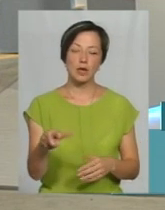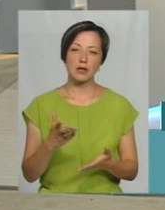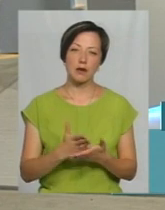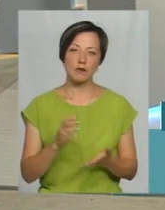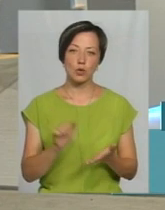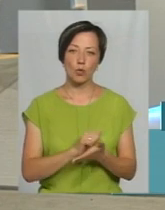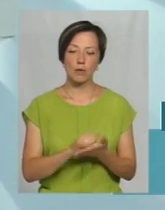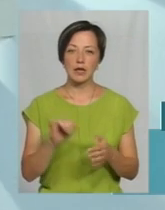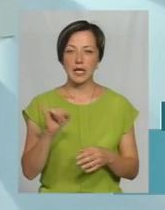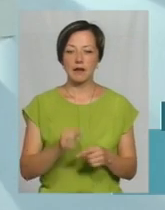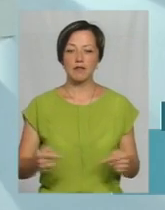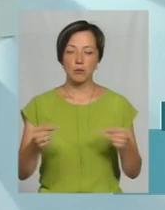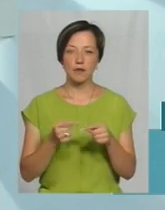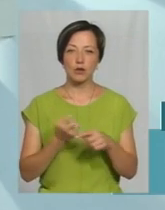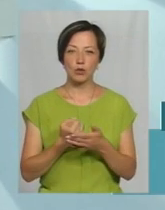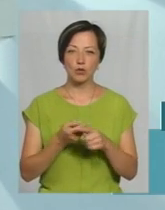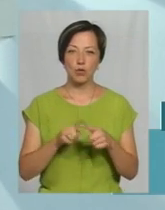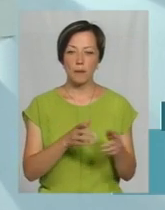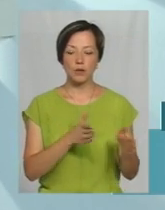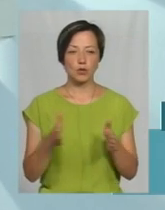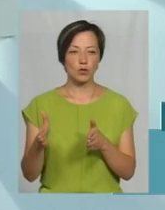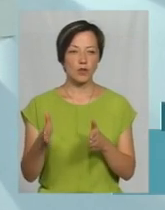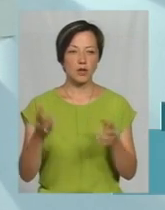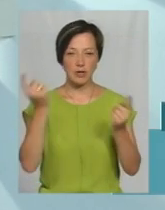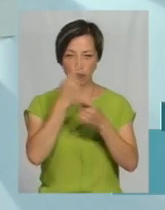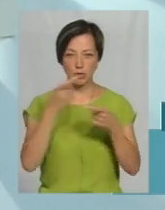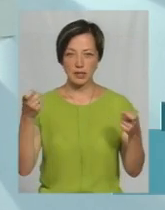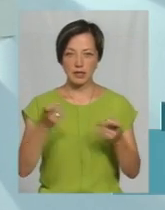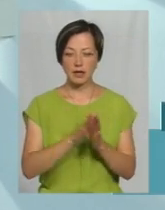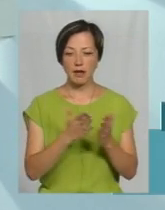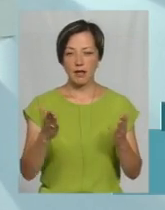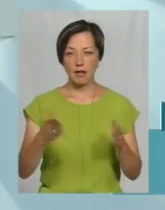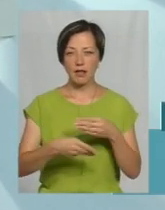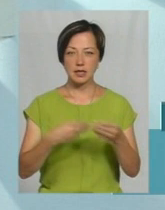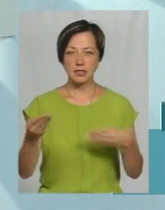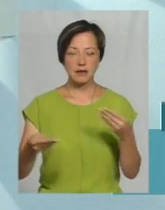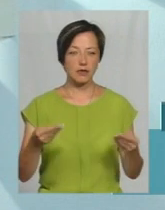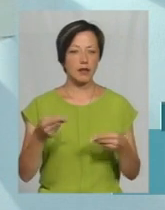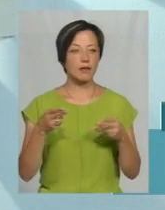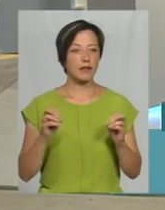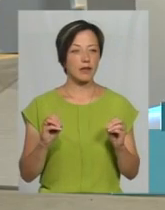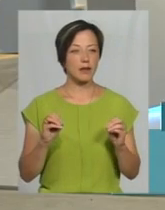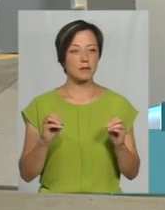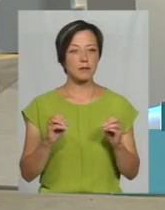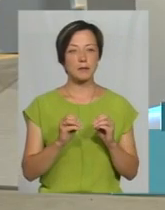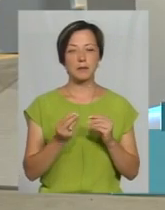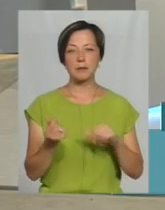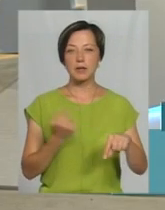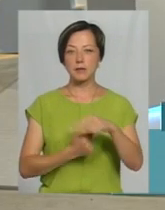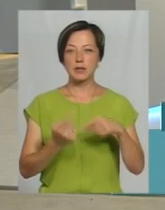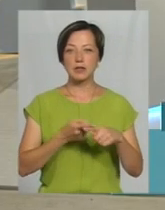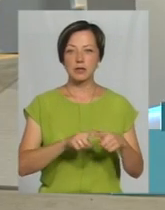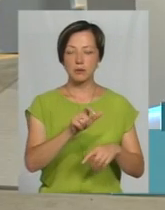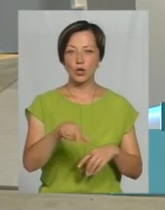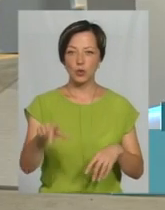документи. І відповідно до цього ми підготували інформаційні листівки, де підприємцям, цим людям